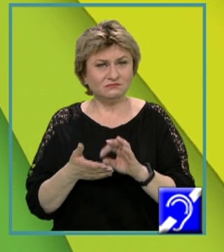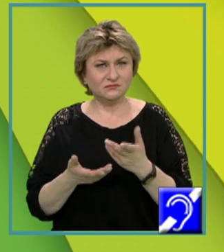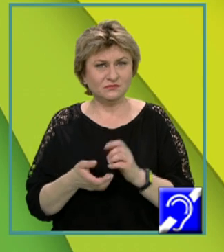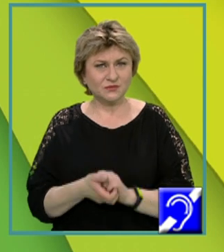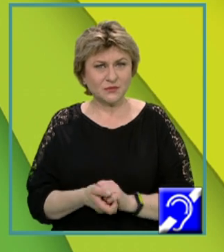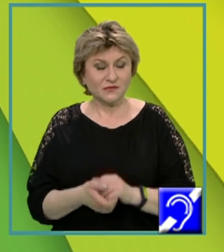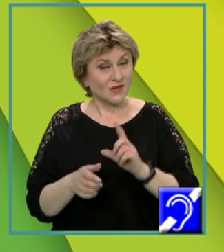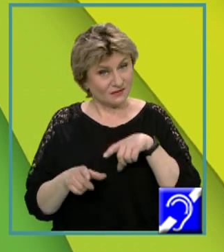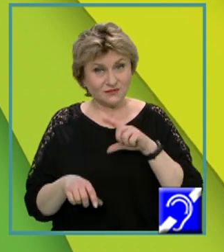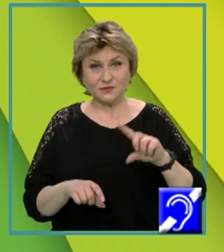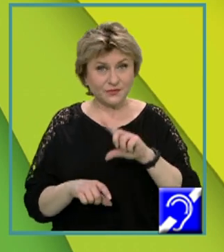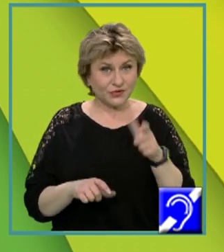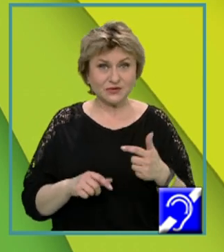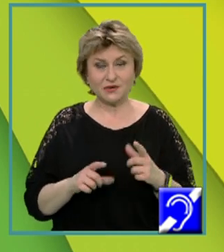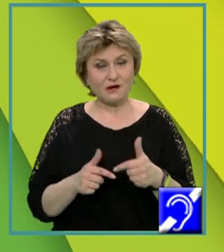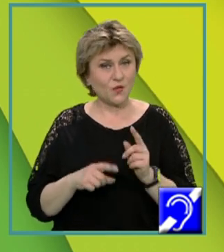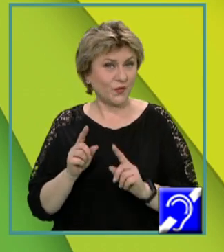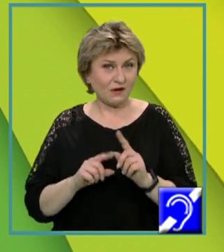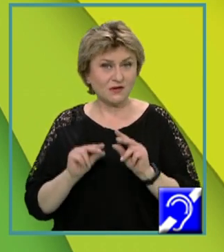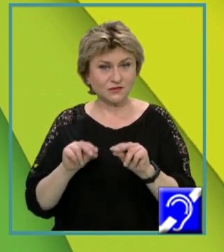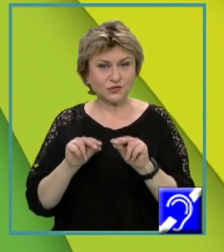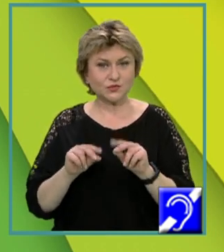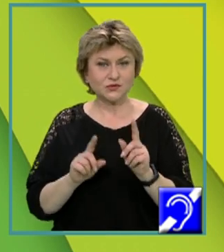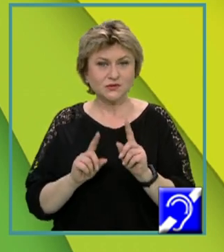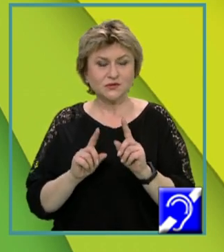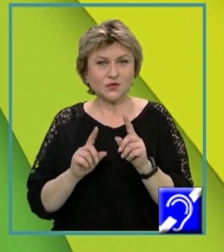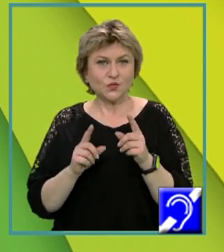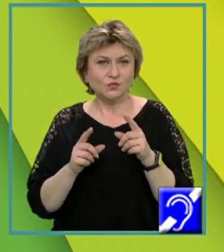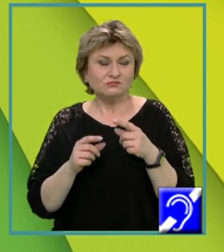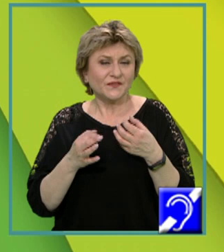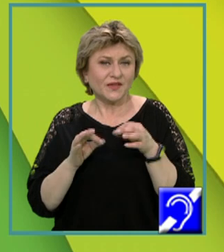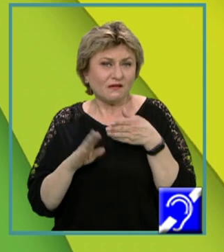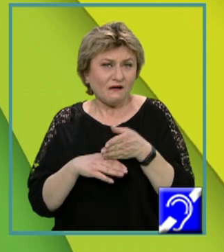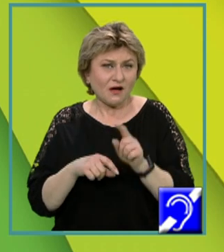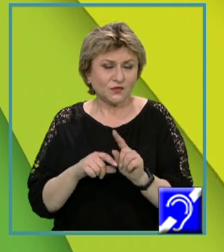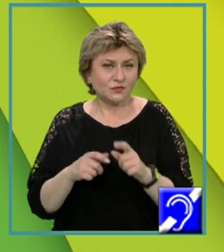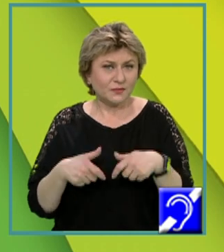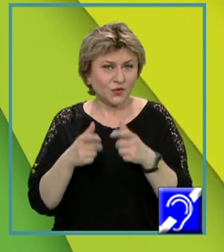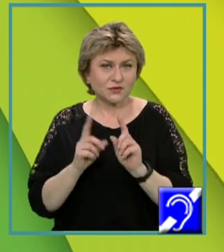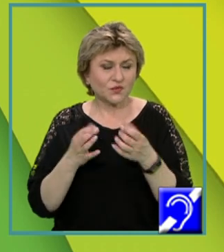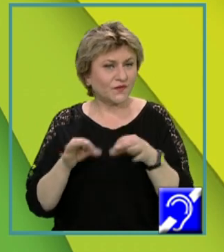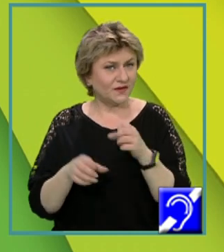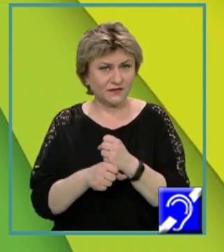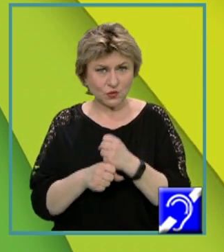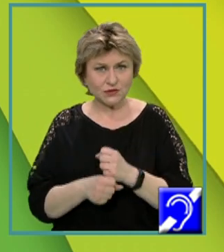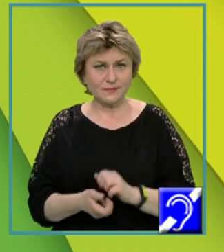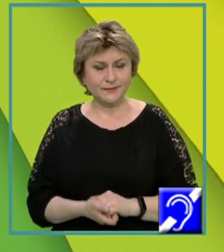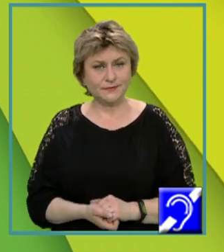e posibil ca unele instrucțiuni din cadrul blocului să nu fie executate.